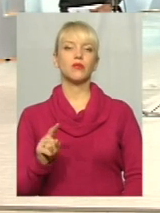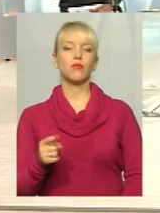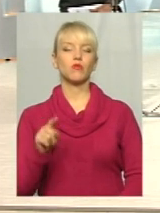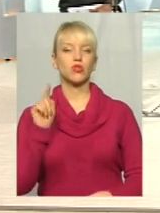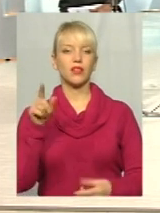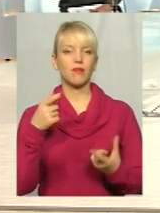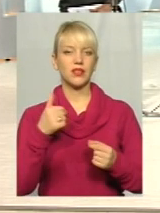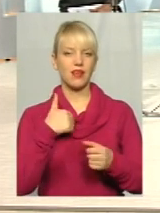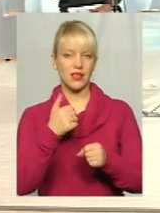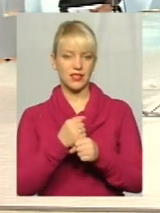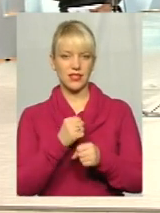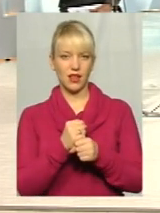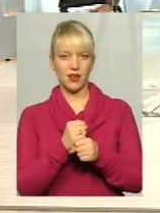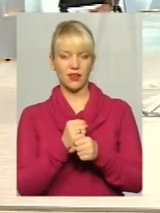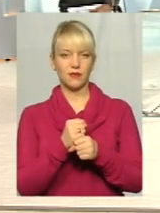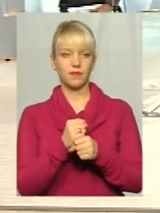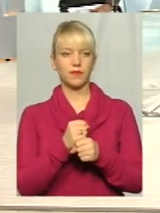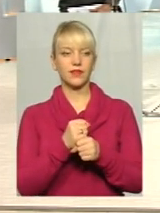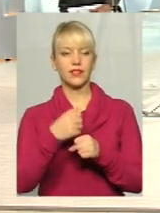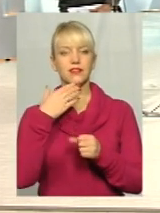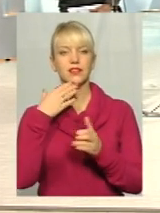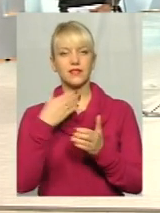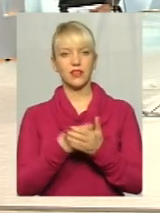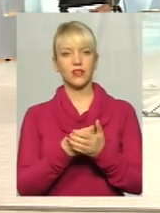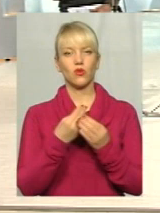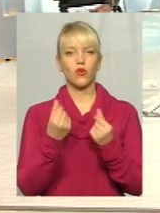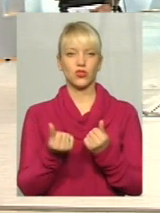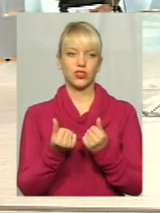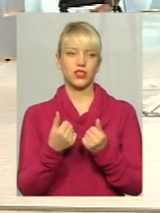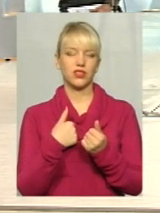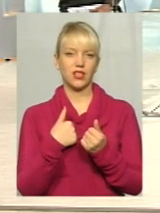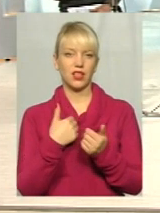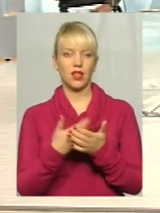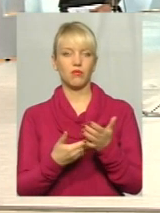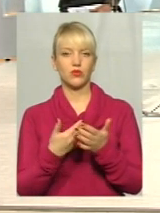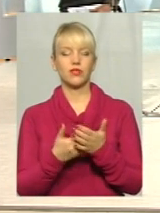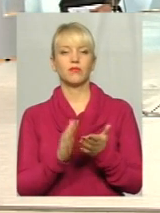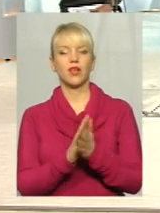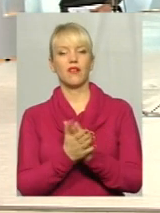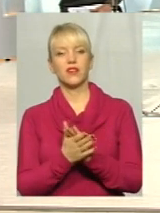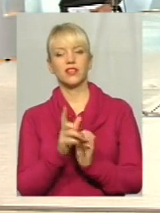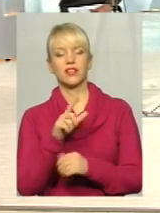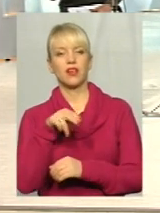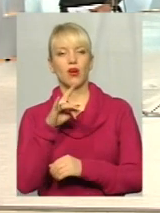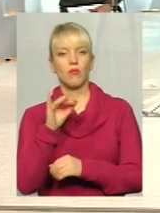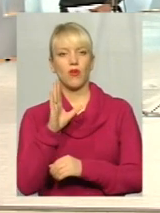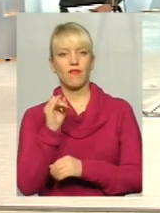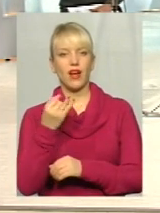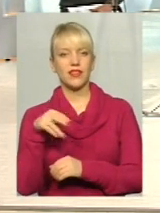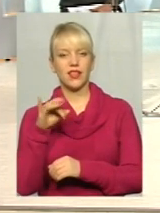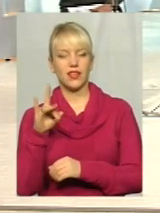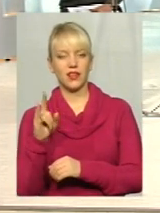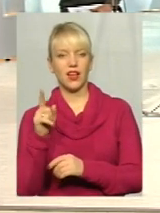зробив, за свої гроші я, допустим, договорився з провайдерами, вони